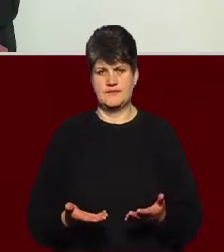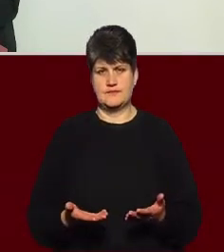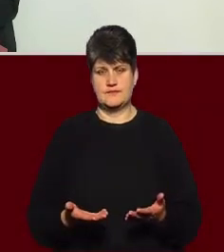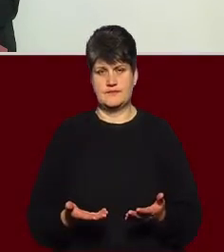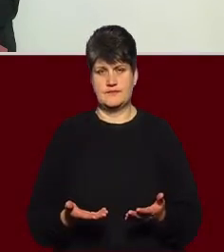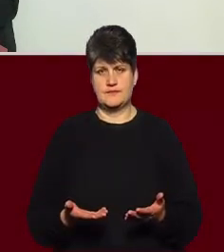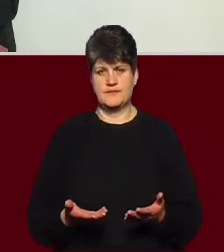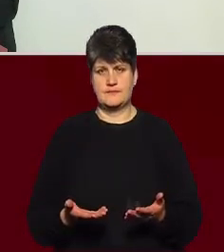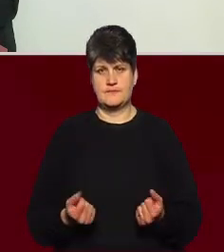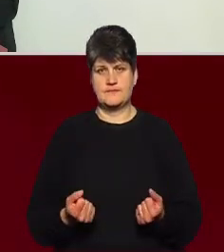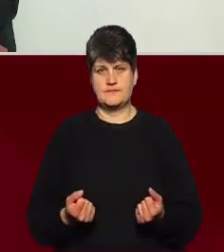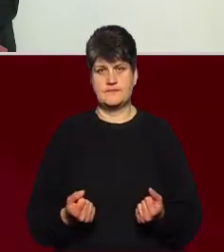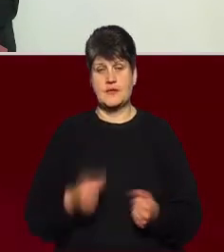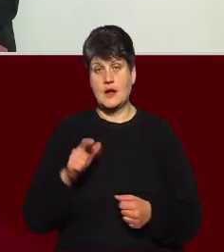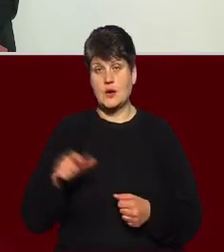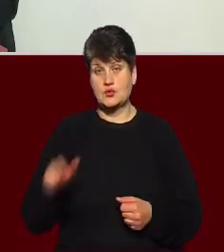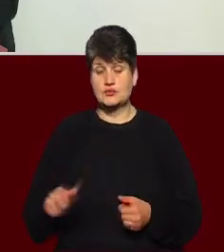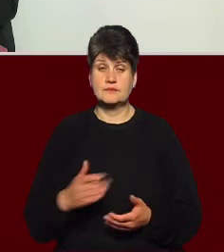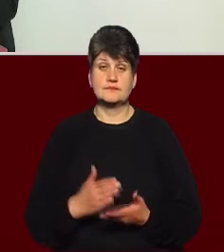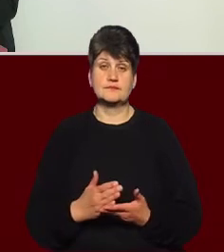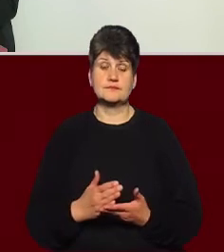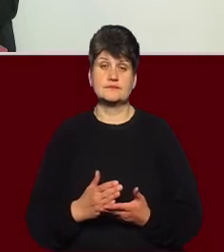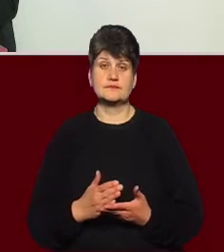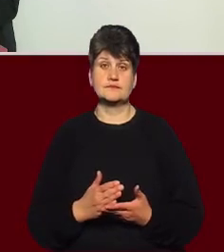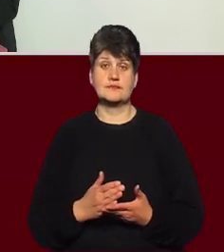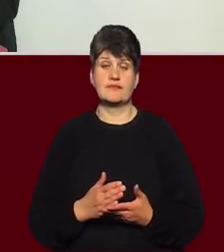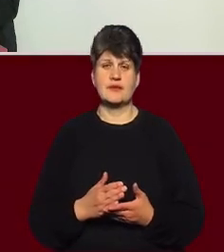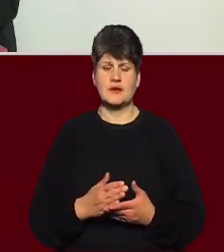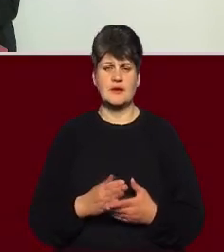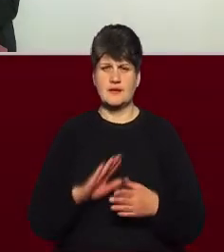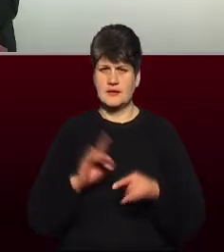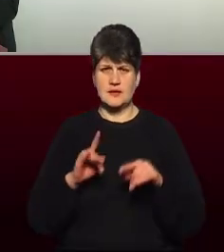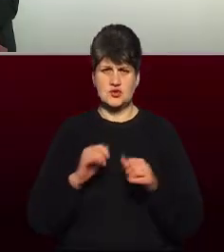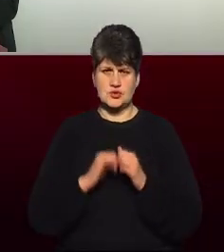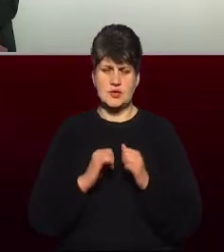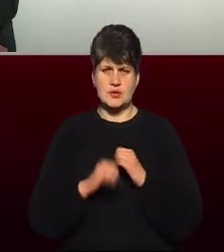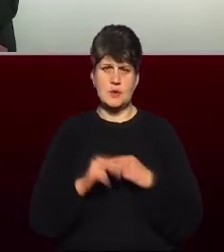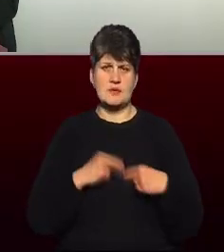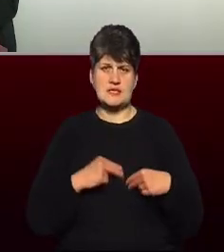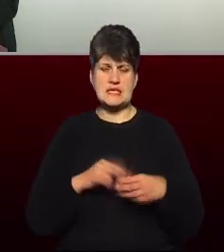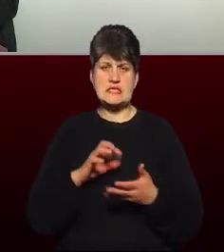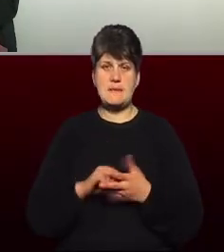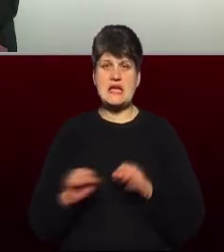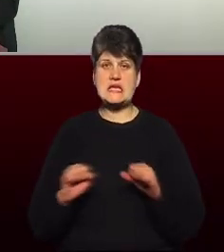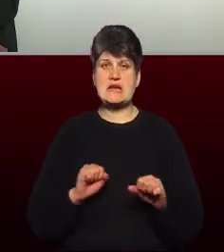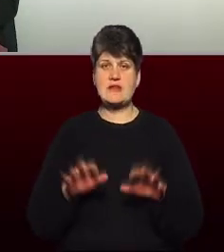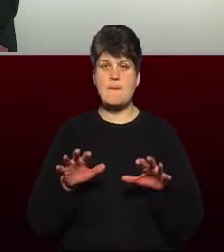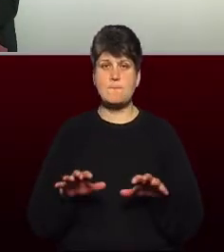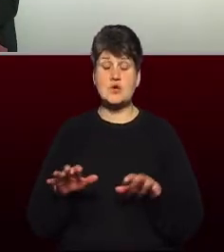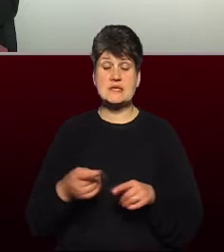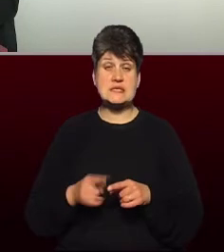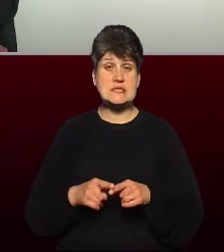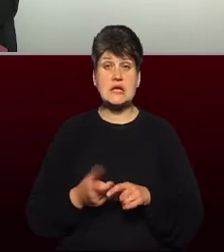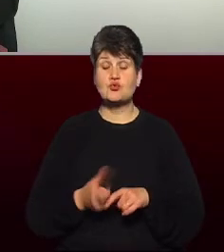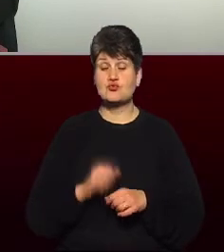Люди стають, ну, дуже нерідко, особливо працівники, які займають керівні посади, це дуже нерідко. Які спішають жити,